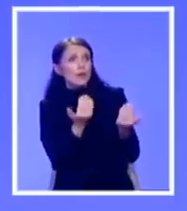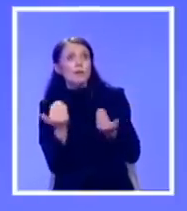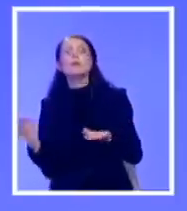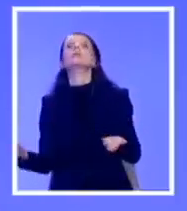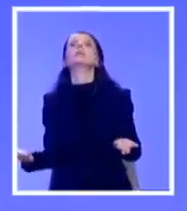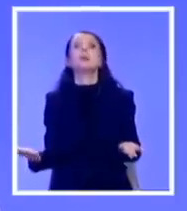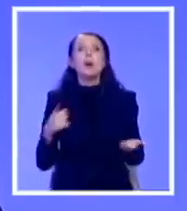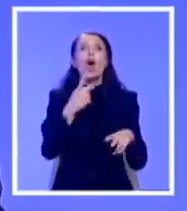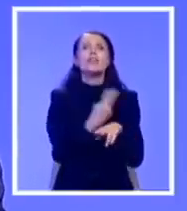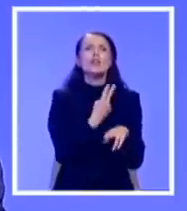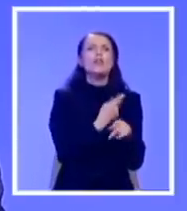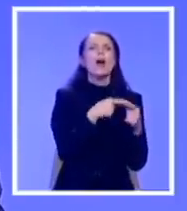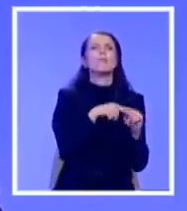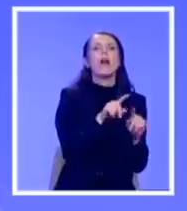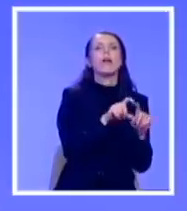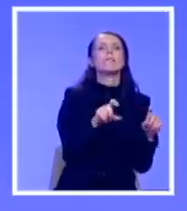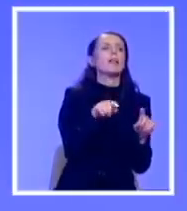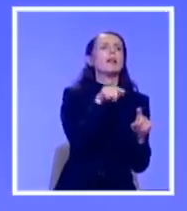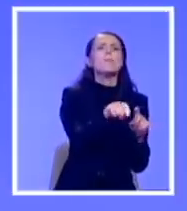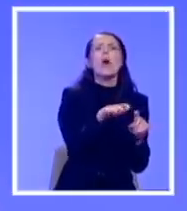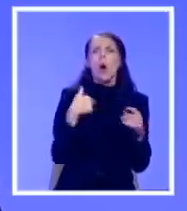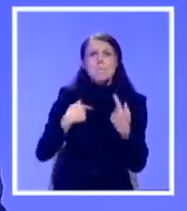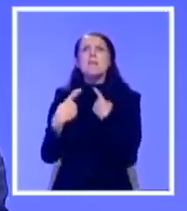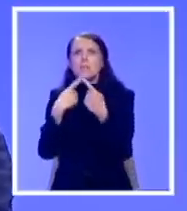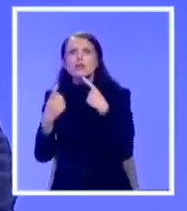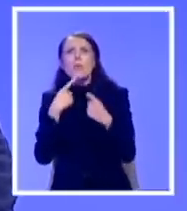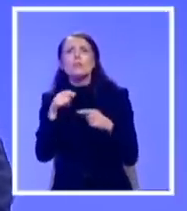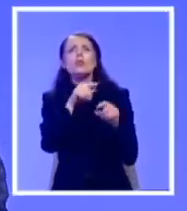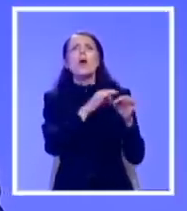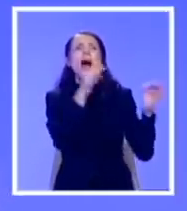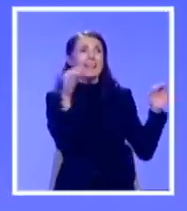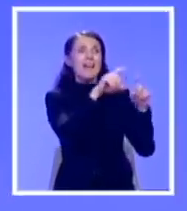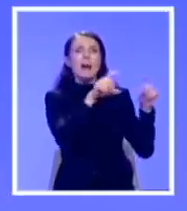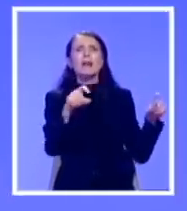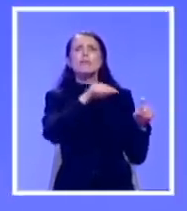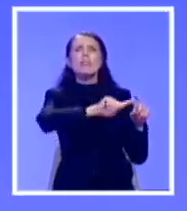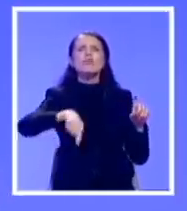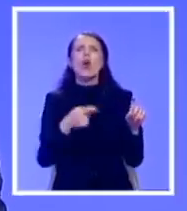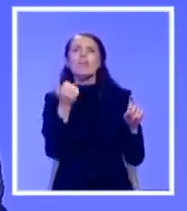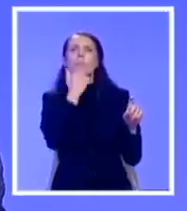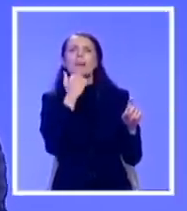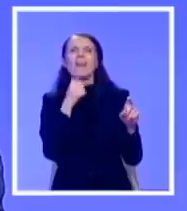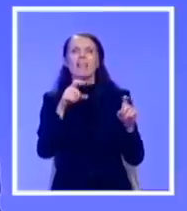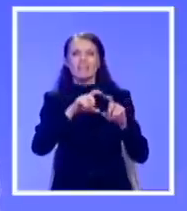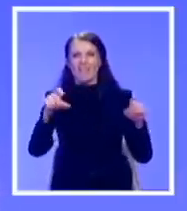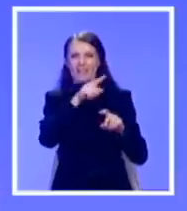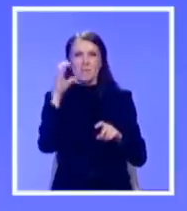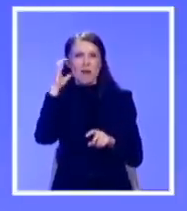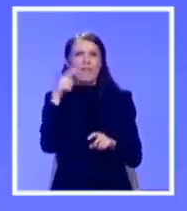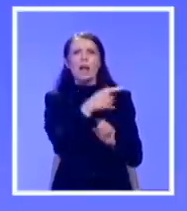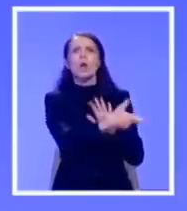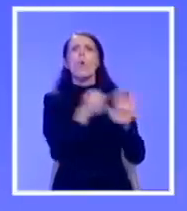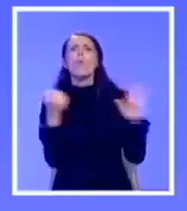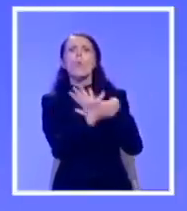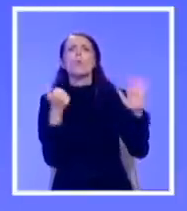firme, vrlo uspešno, ovog trenutka da govorimo, izlače milione iz javnih preduzeća kroz znameštene javne nabavke. Pravljanje koje su upravljene samo